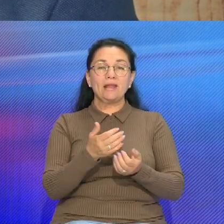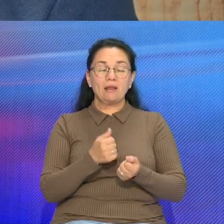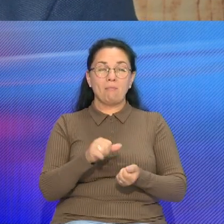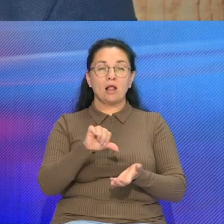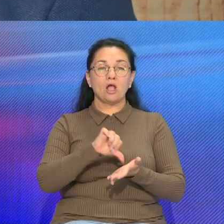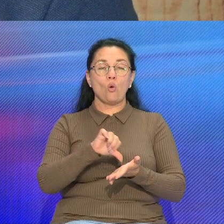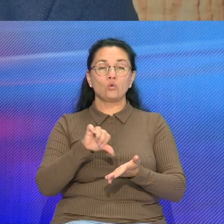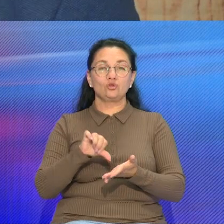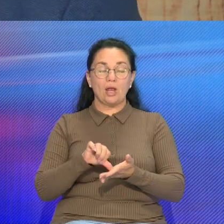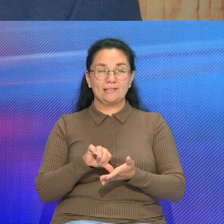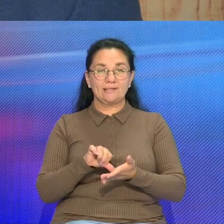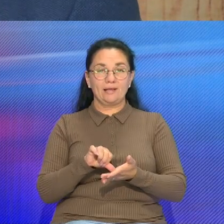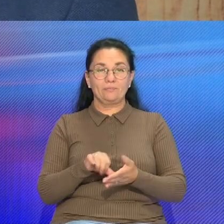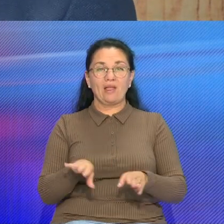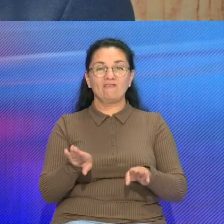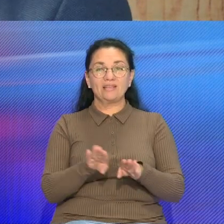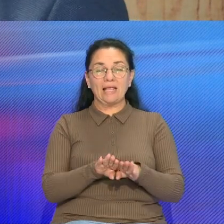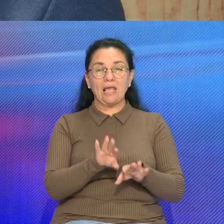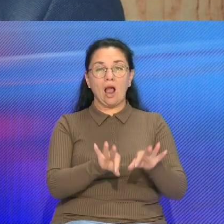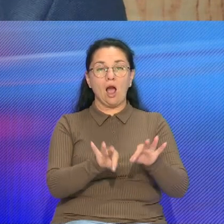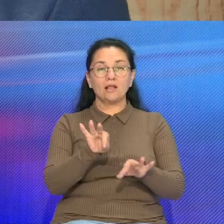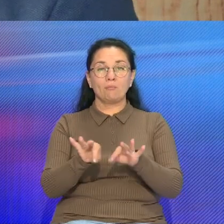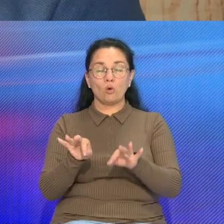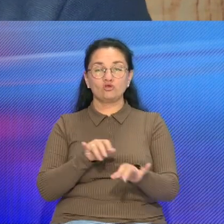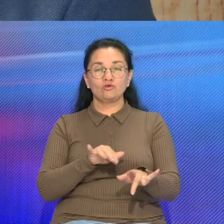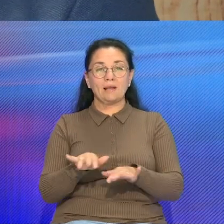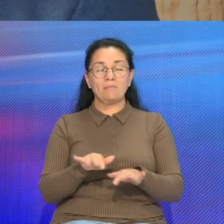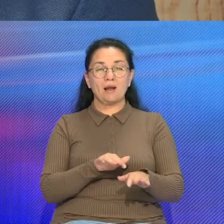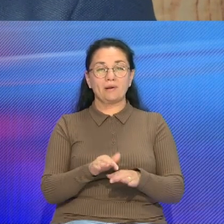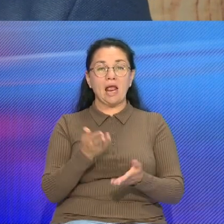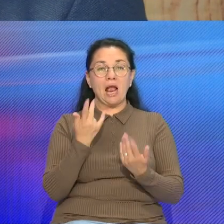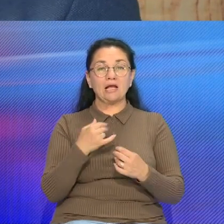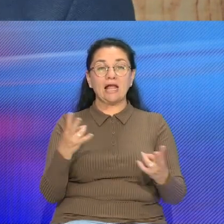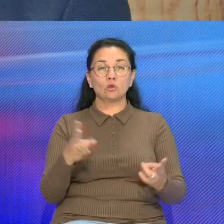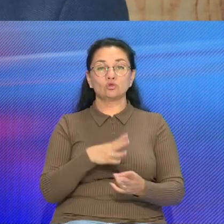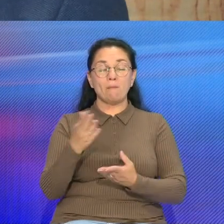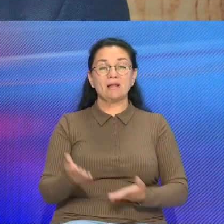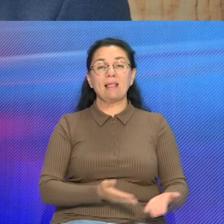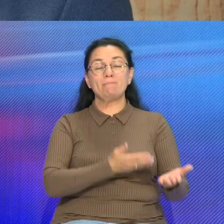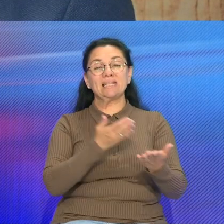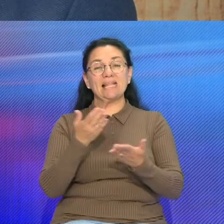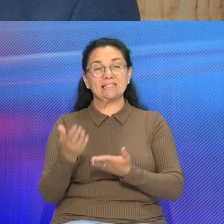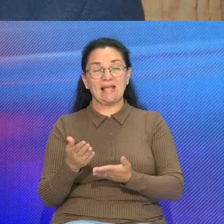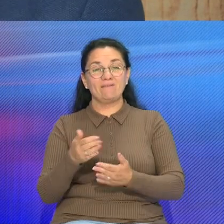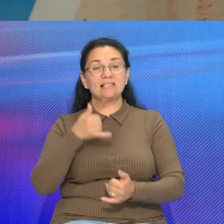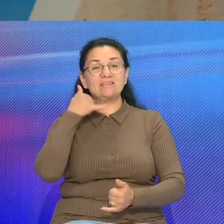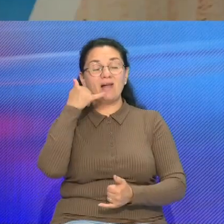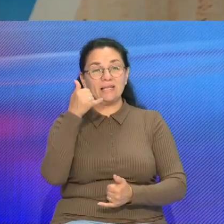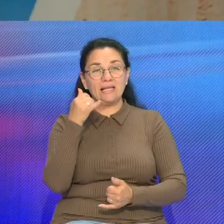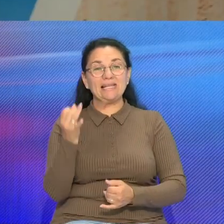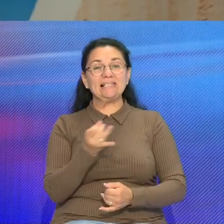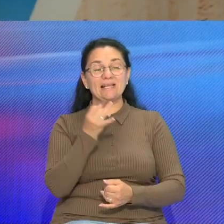в, скажем, таких отборочных мероприятиях Когда нужно было предоставить заявку Они звонили, интересовались, как можно